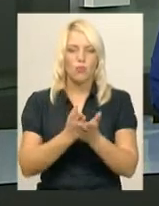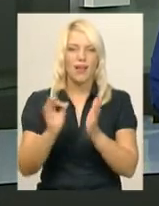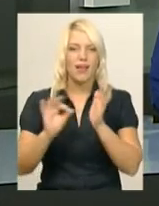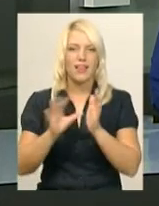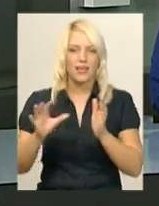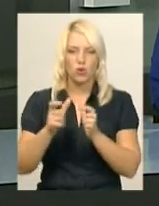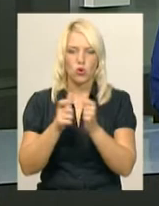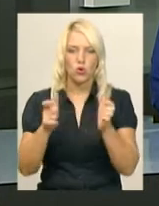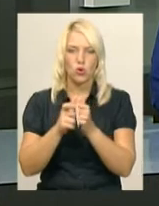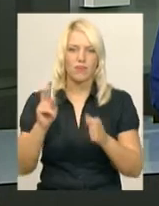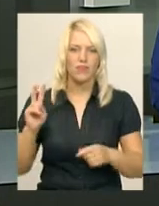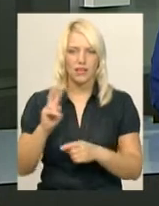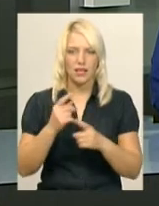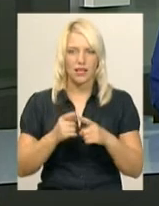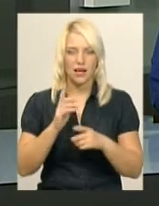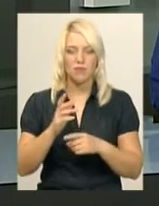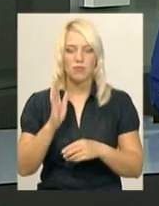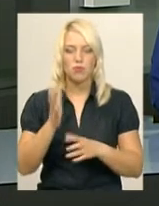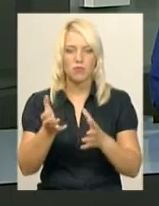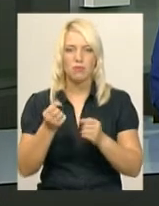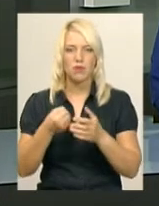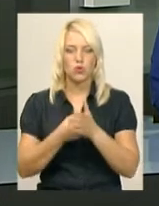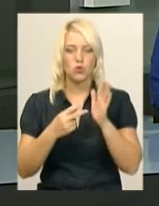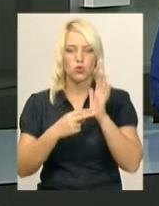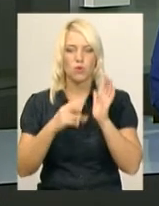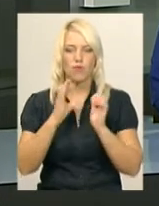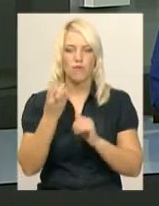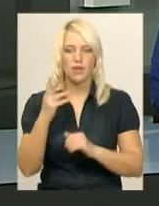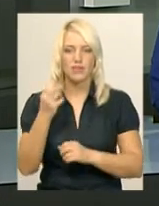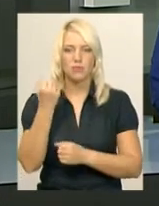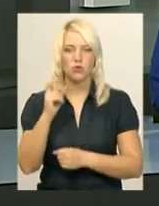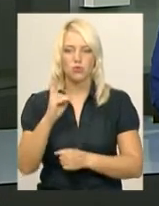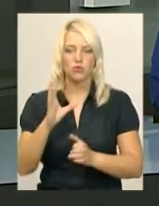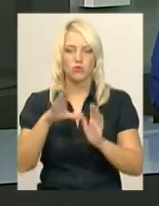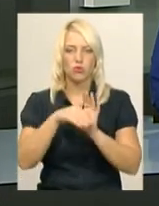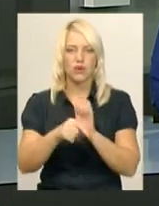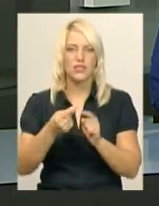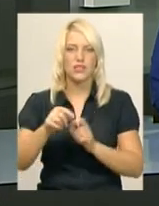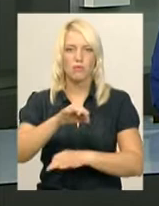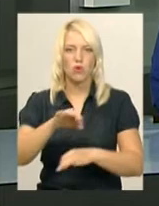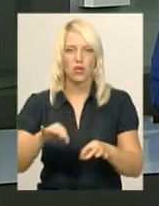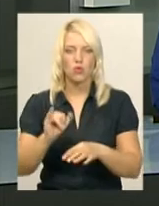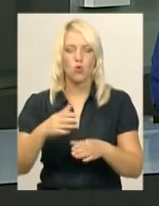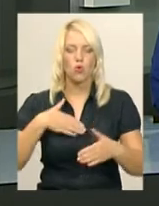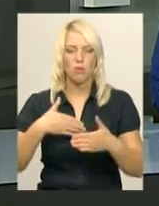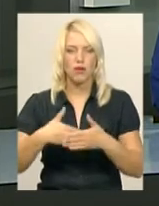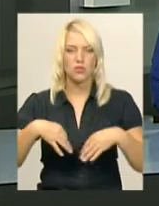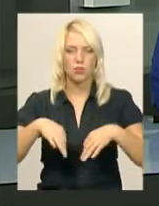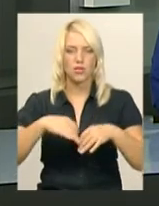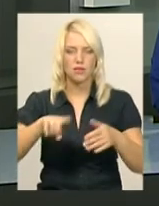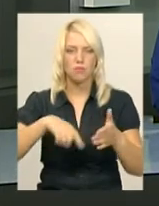квитка у Хмельницькому прийматимуть до 7 вересня. Переможця, який впроваджуватиме цей проєкт у громадському транспорті міста,